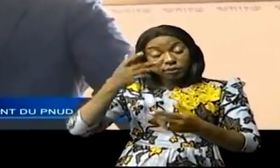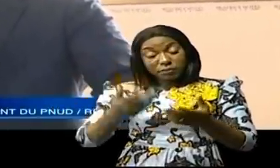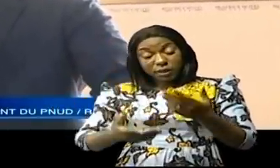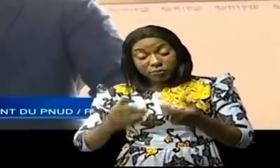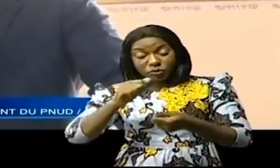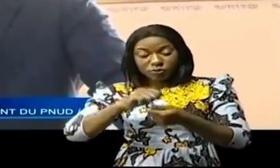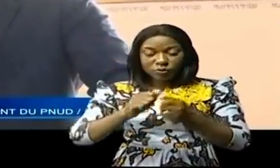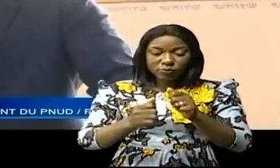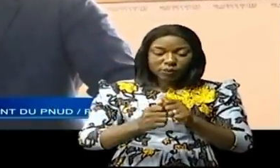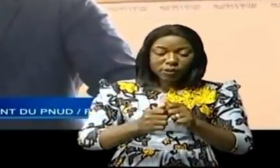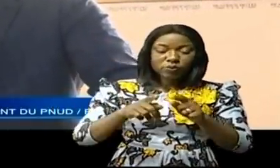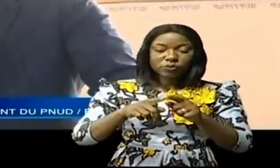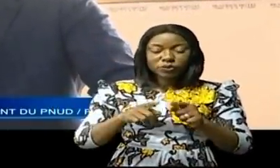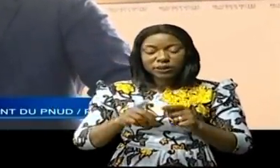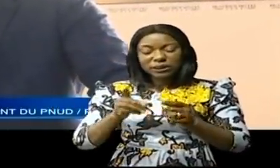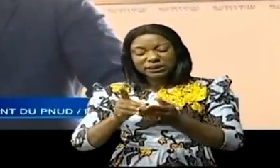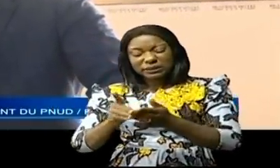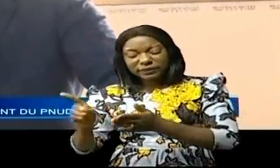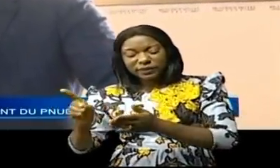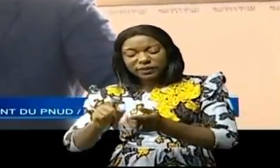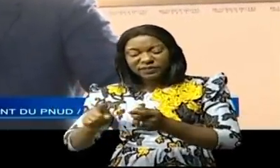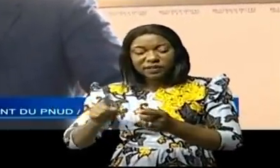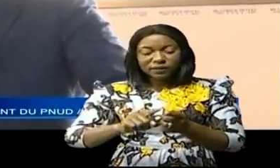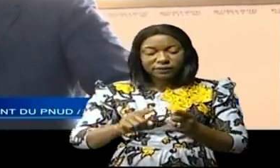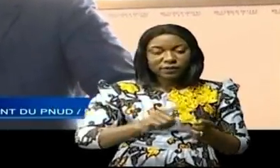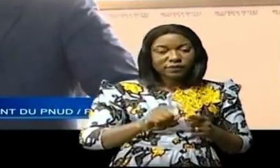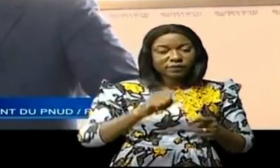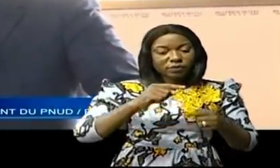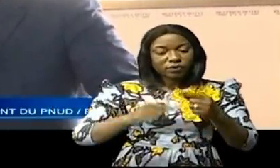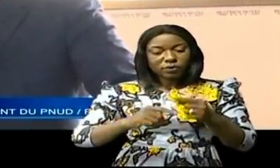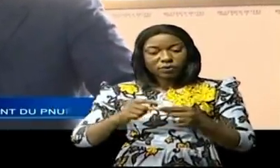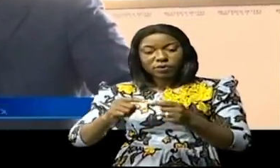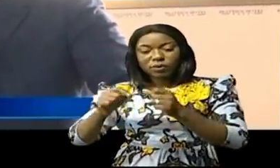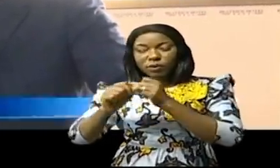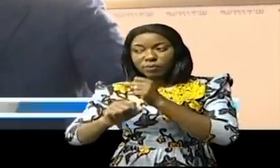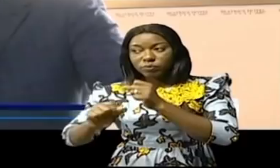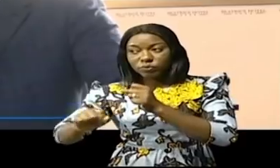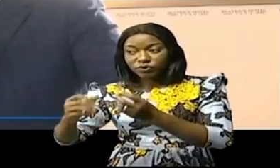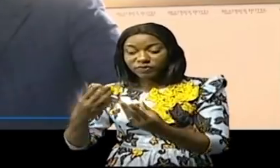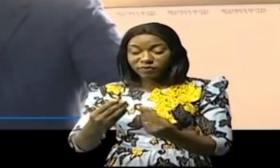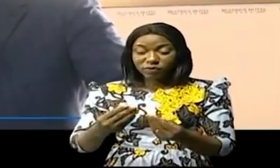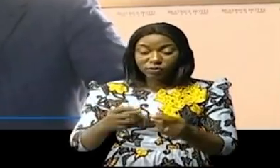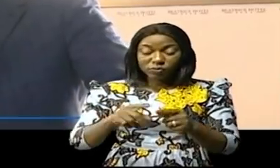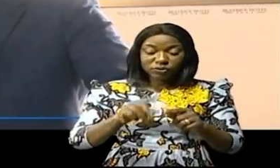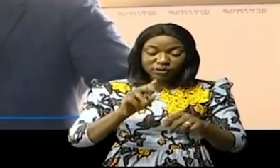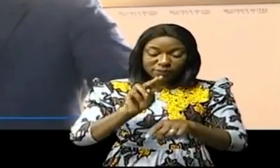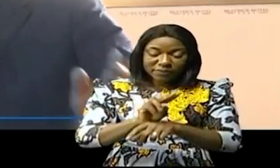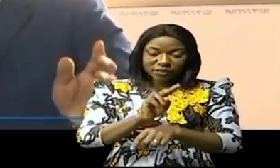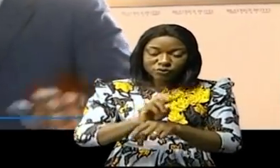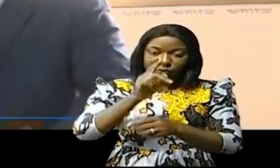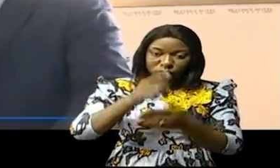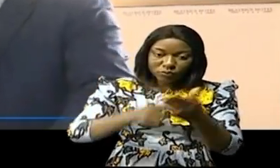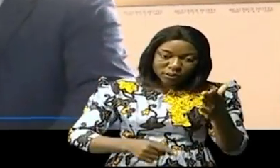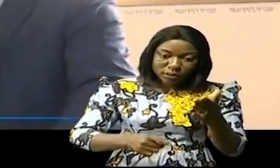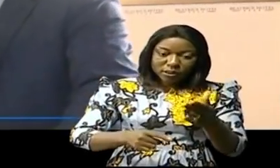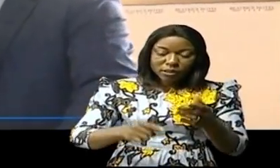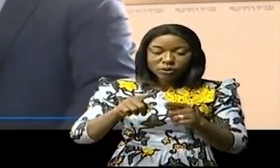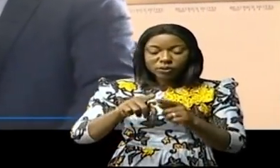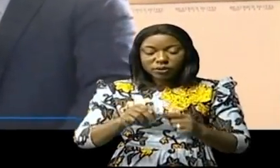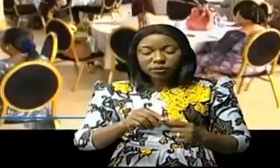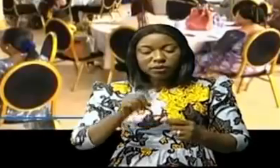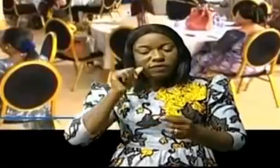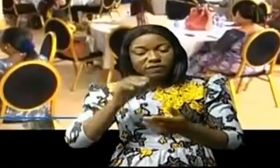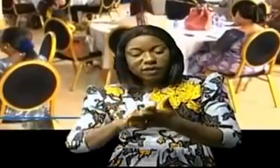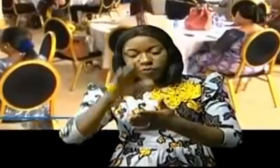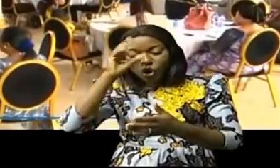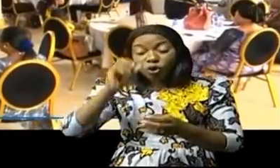dans les diverses traités pour mention et normes favorables aux besoins spécifiques des hommes et des femmes.